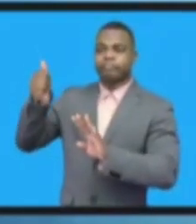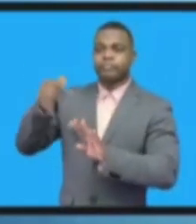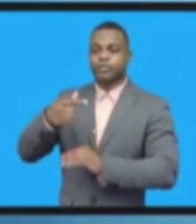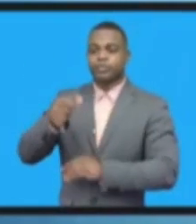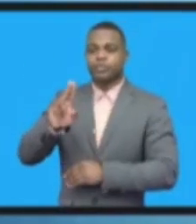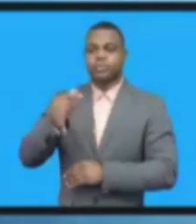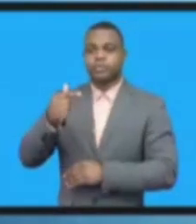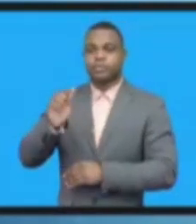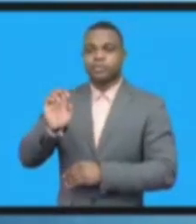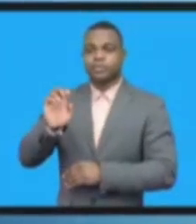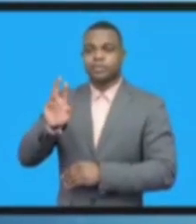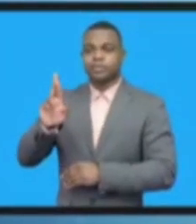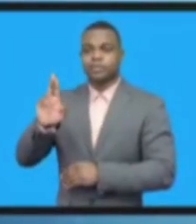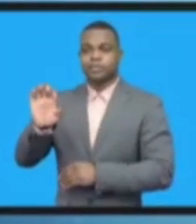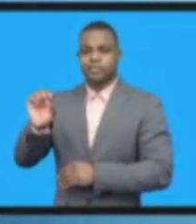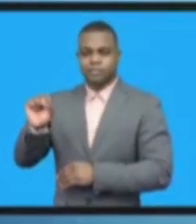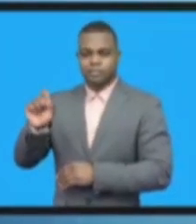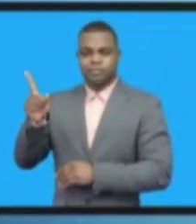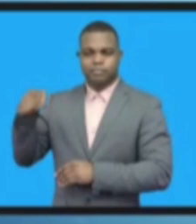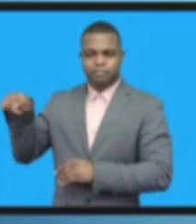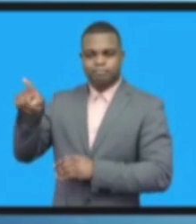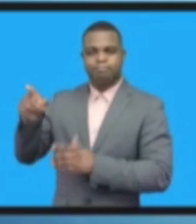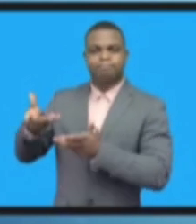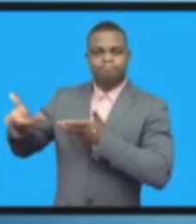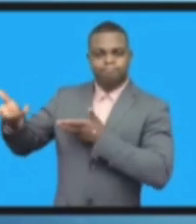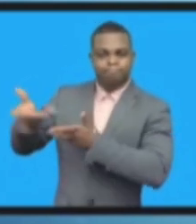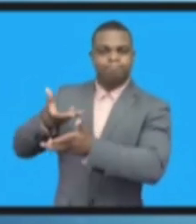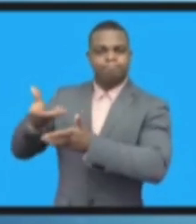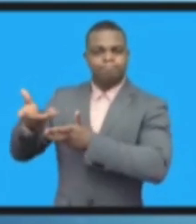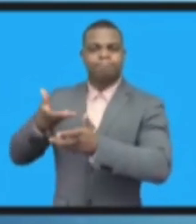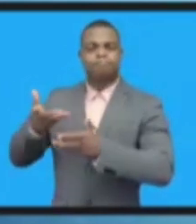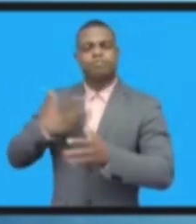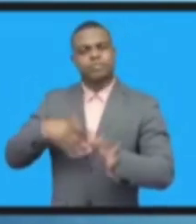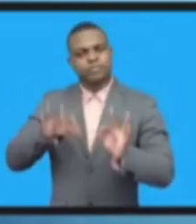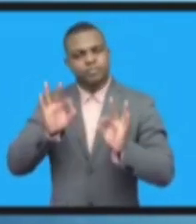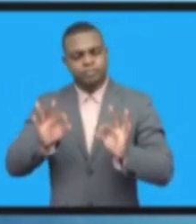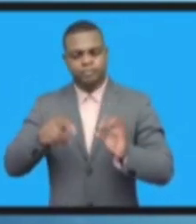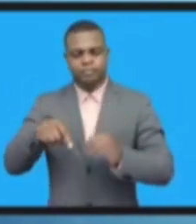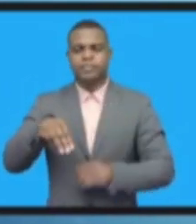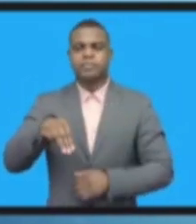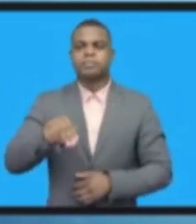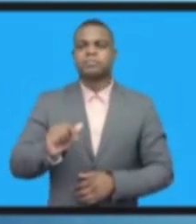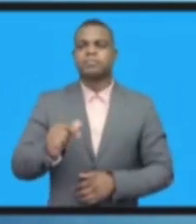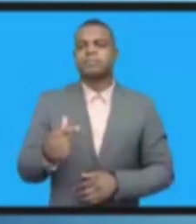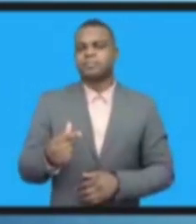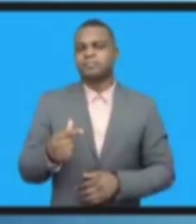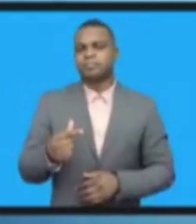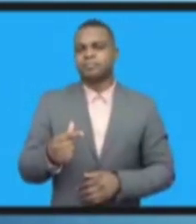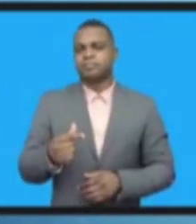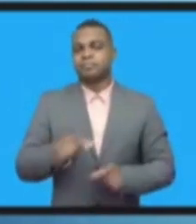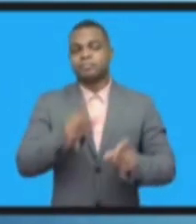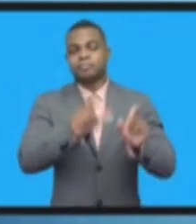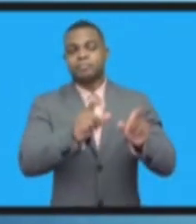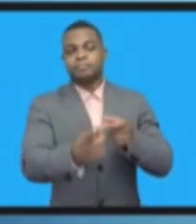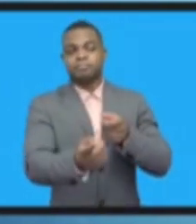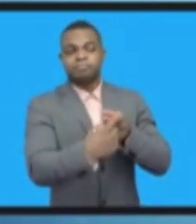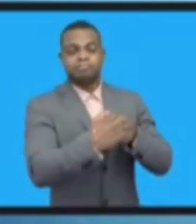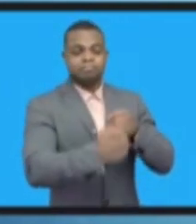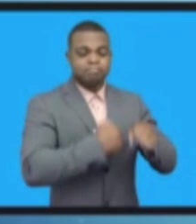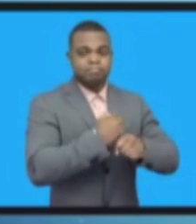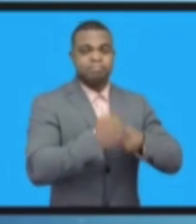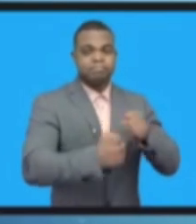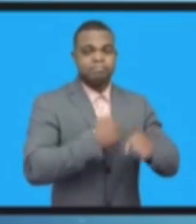призыв генерального секретаря ООН Антонио Гутерреса относительно продуктивного взаимодействия с